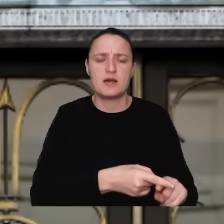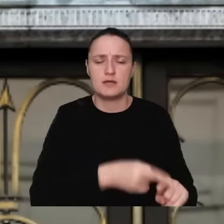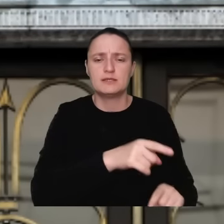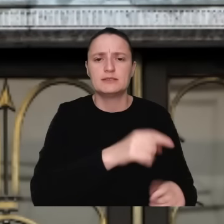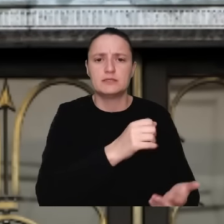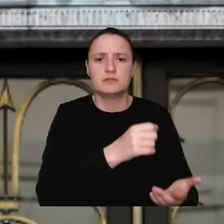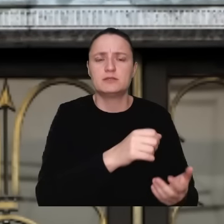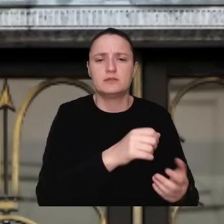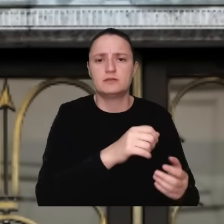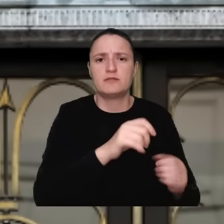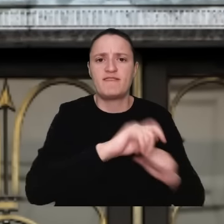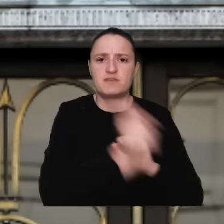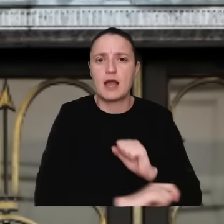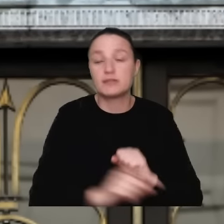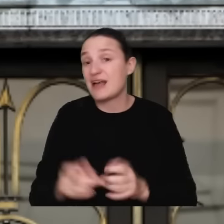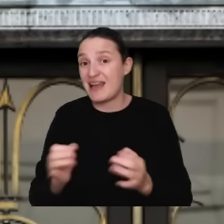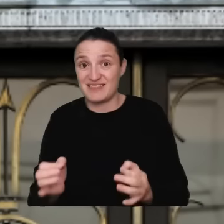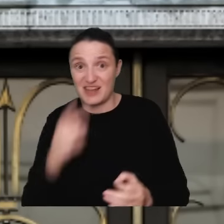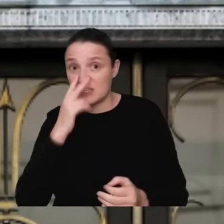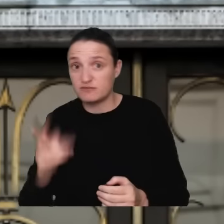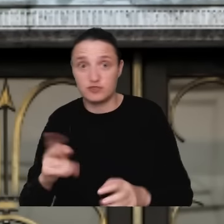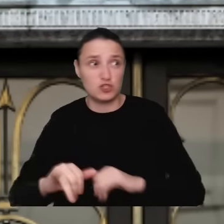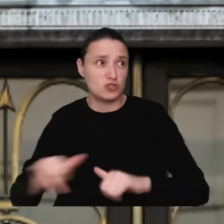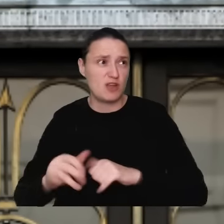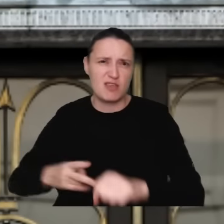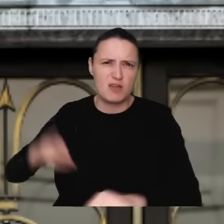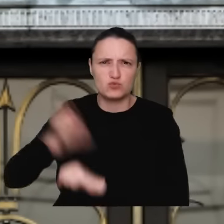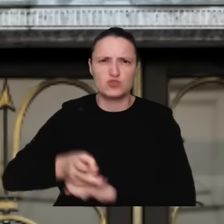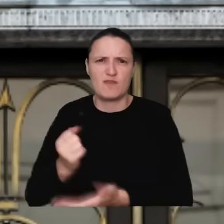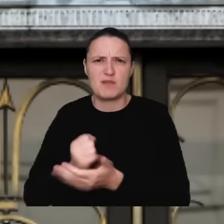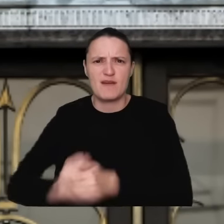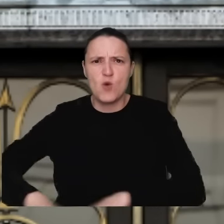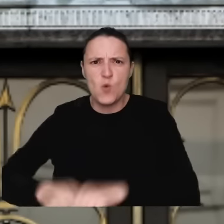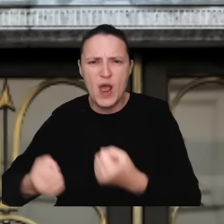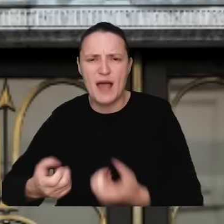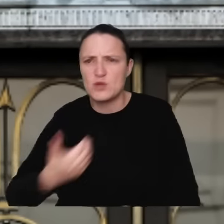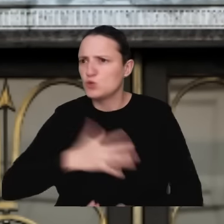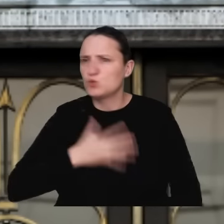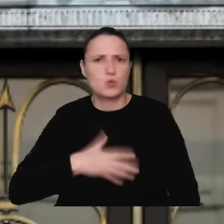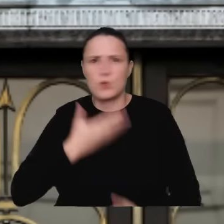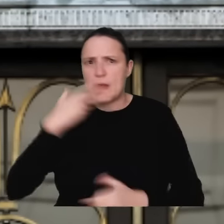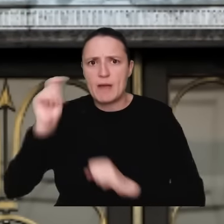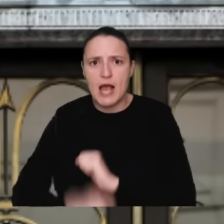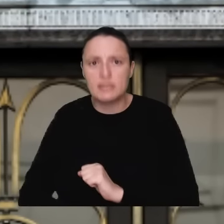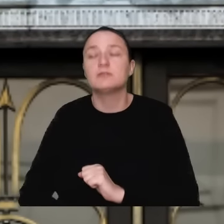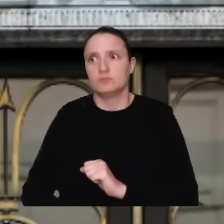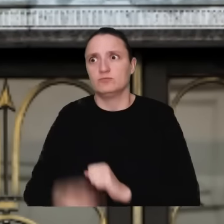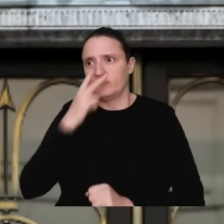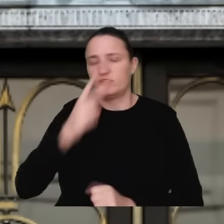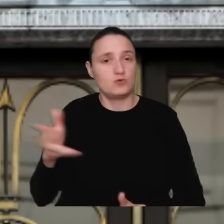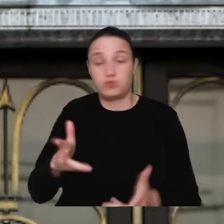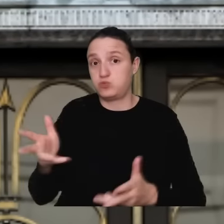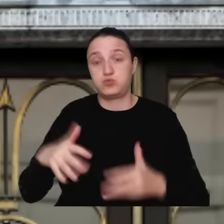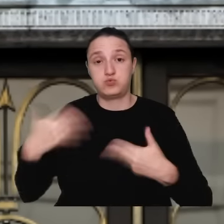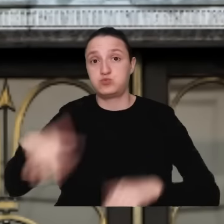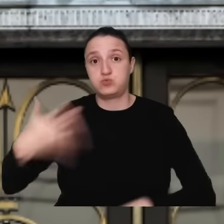nadużyć i skala poczucia bezkarności tej władzy, tego rządu, no jest gigantyczna, na tyle duża, że